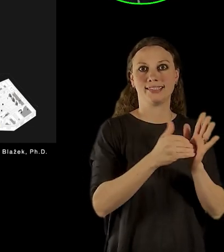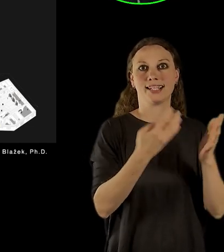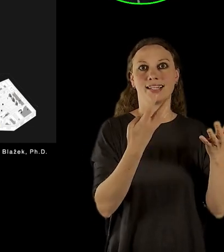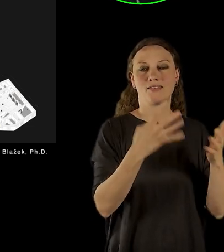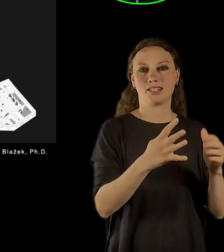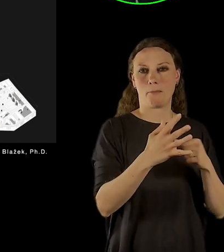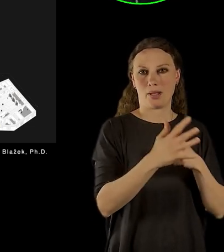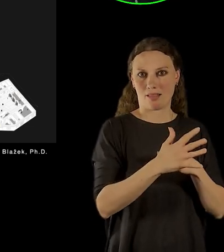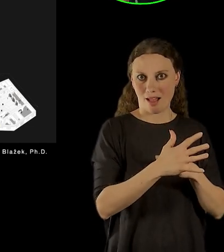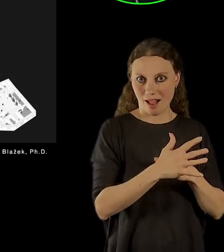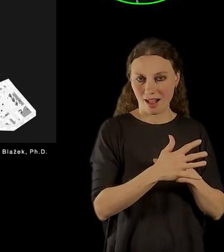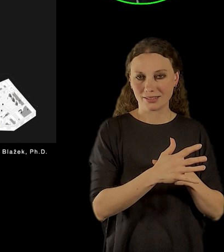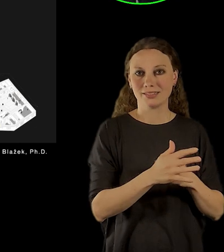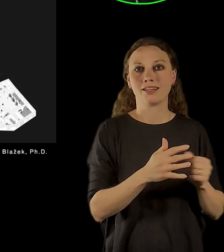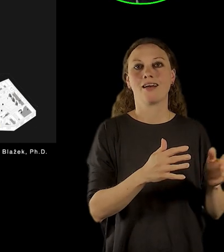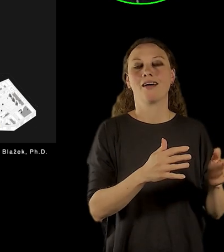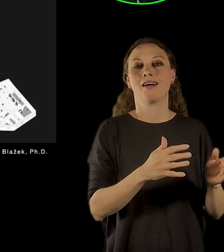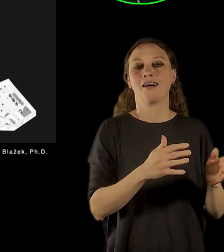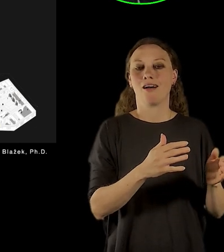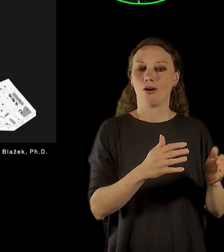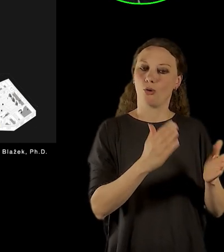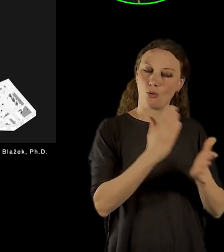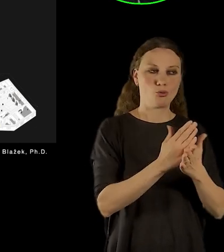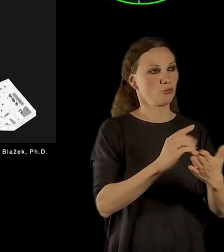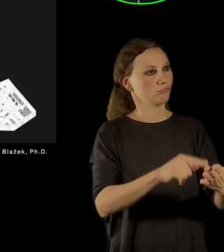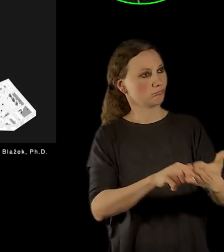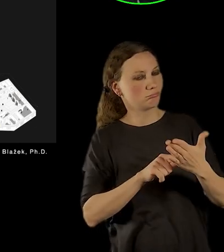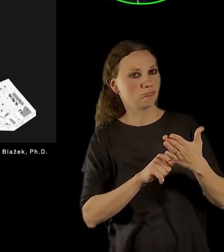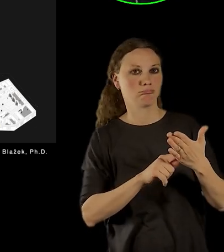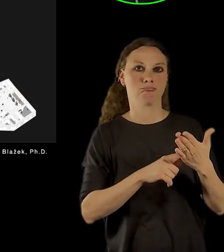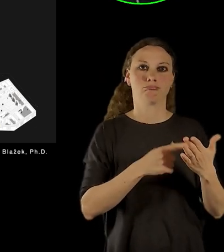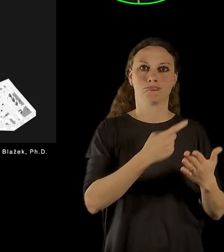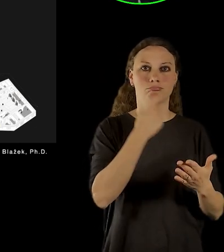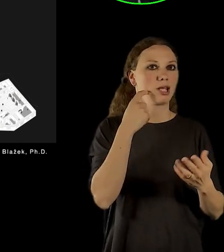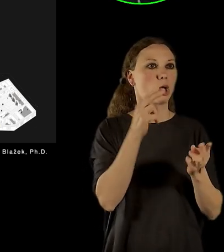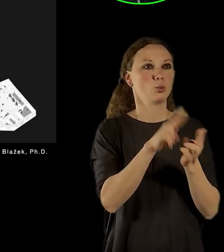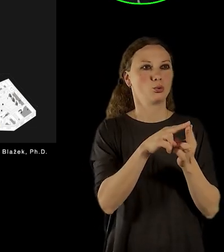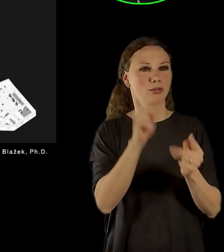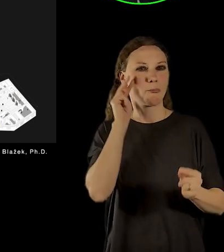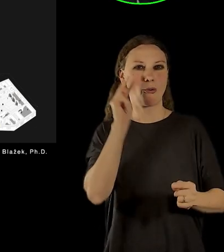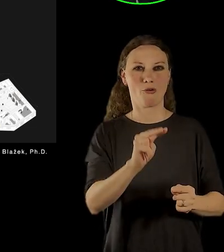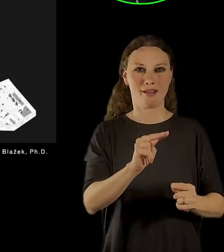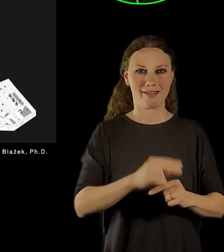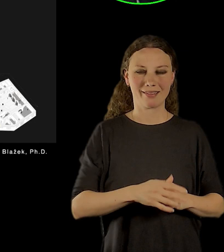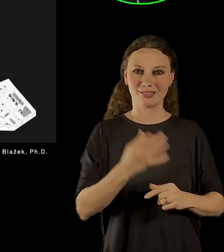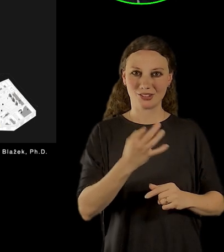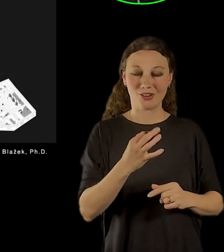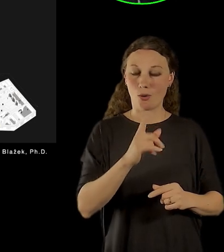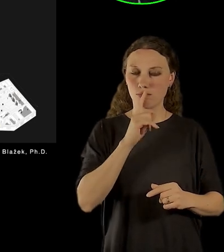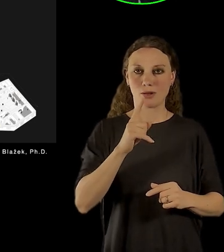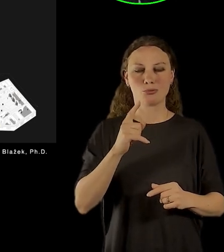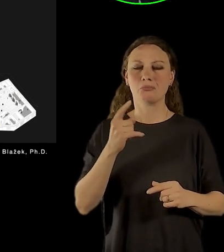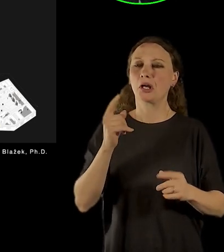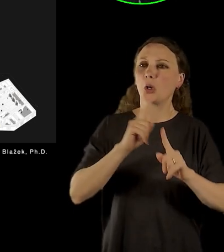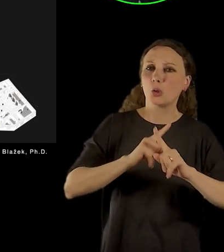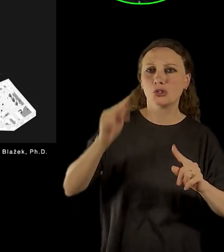dobře vlastně ukazuje jednu interpretaci dějin, ty spory o české dějiny. Se tam zhomotňují, bych řekl, právě v těchto